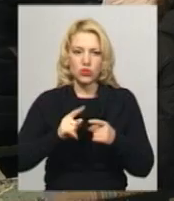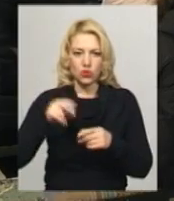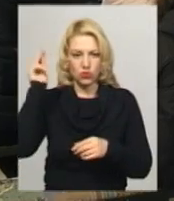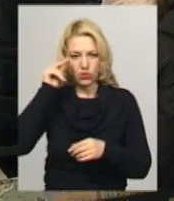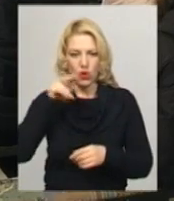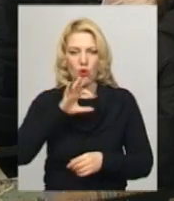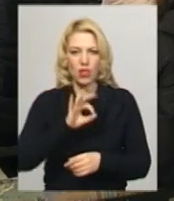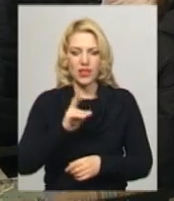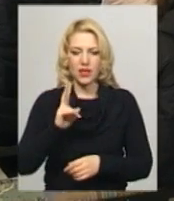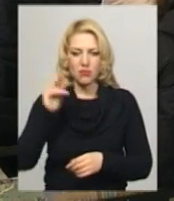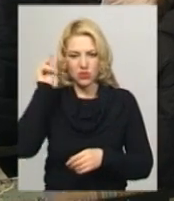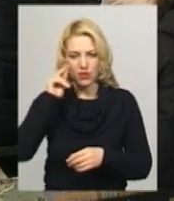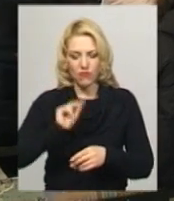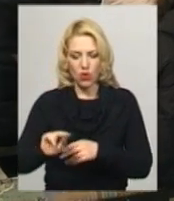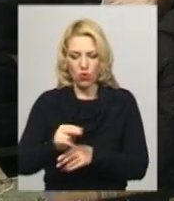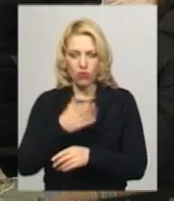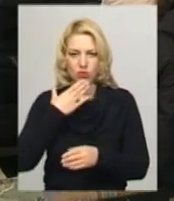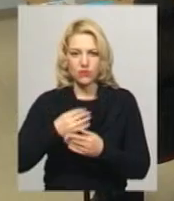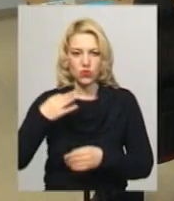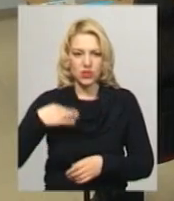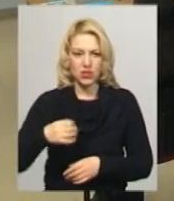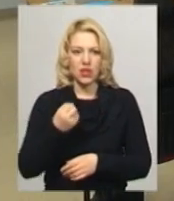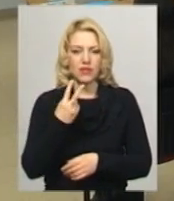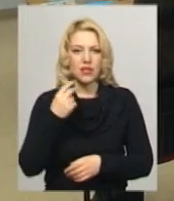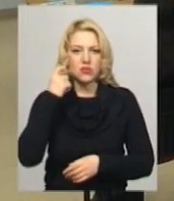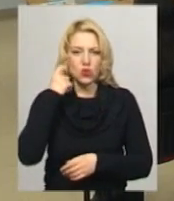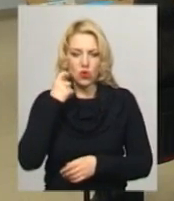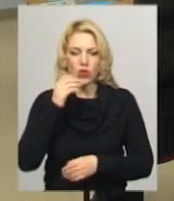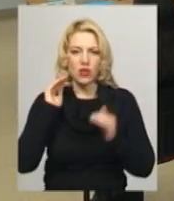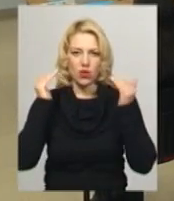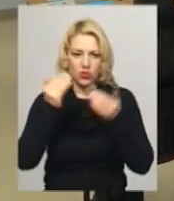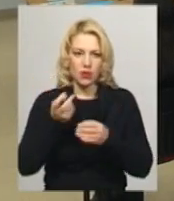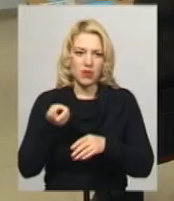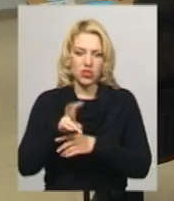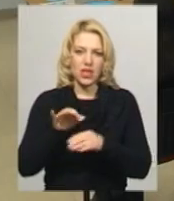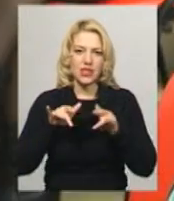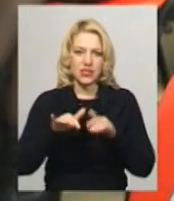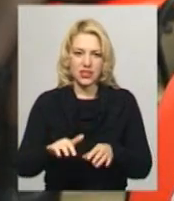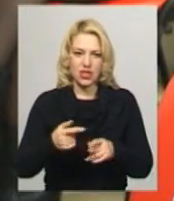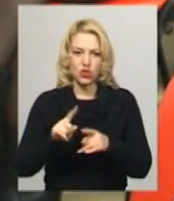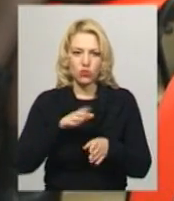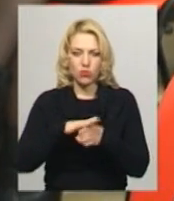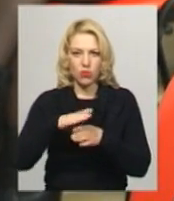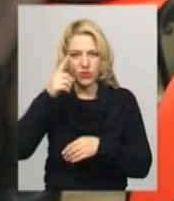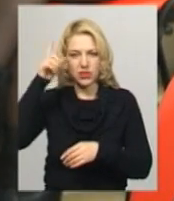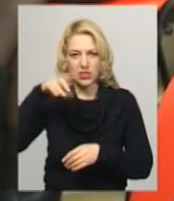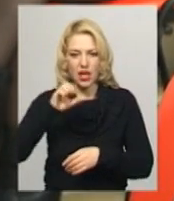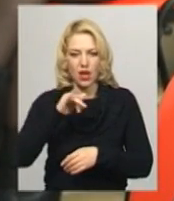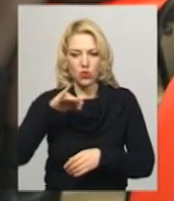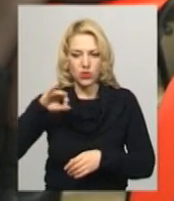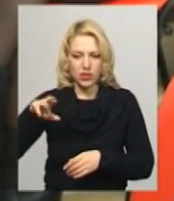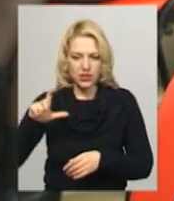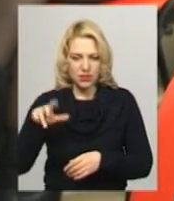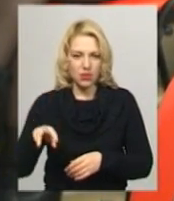Камінська сама виховує 11-річного сина аутиста. Прийшла на захід, щоб поповнити свої знання про аутизм. Розповідає, з першого класу її Даніель